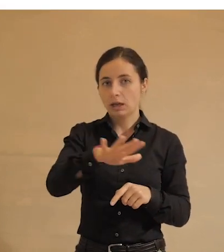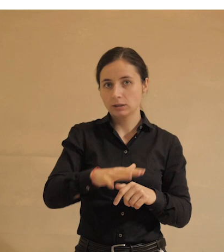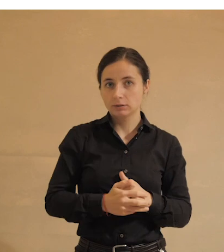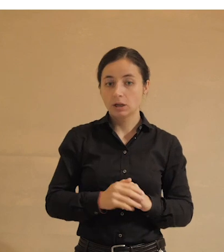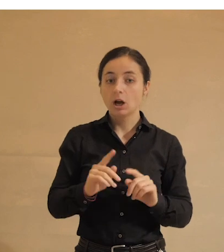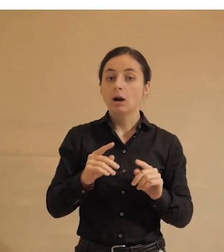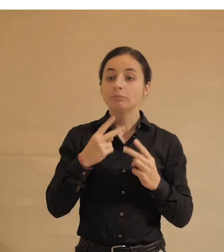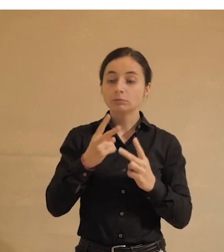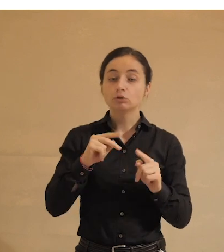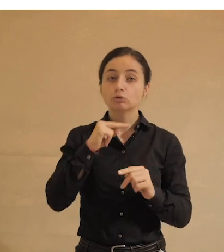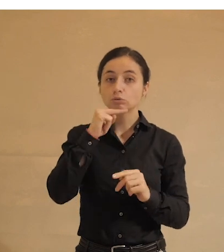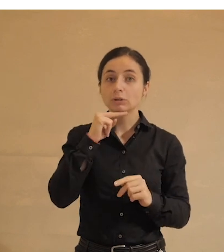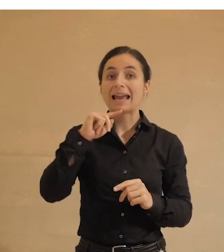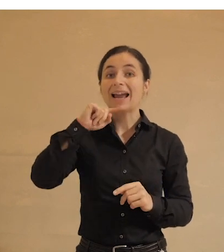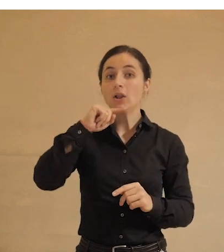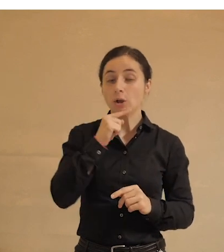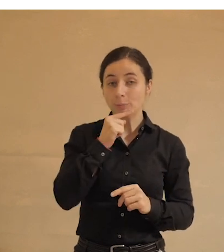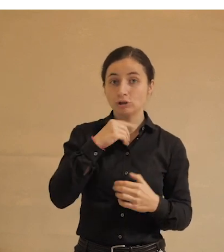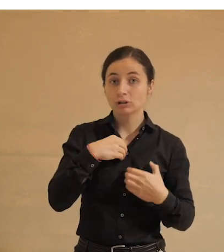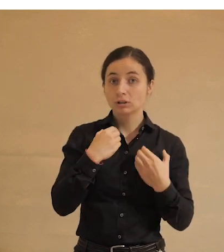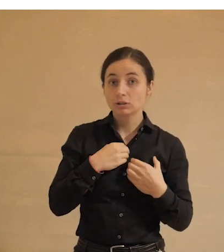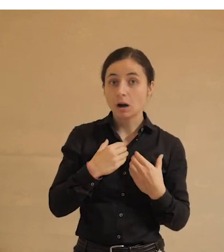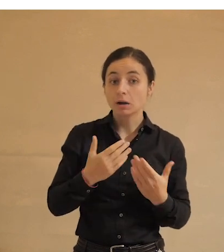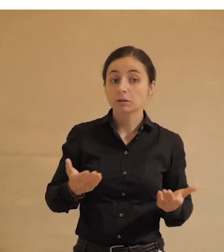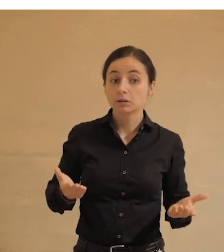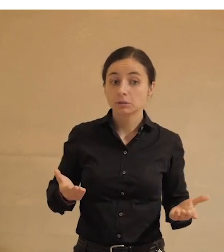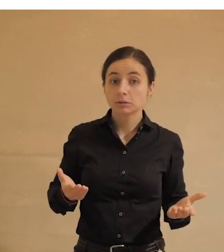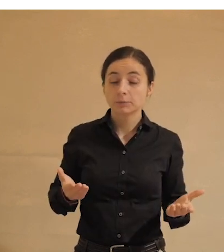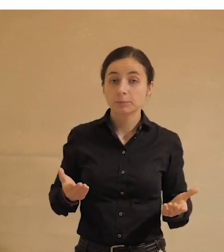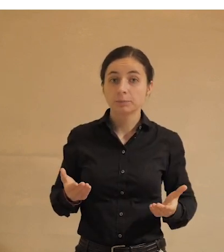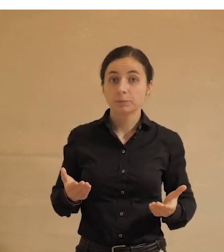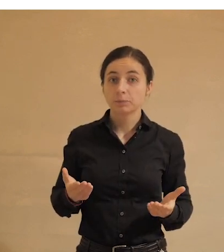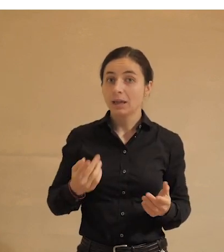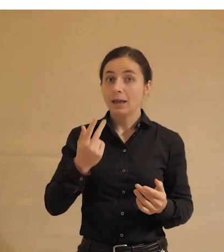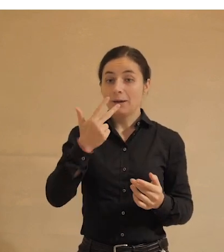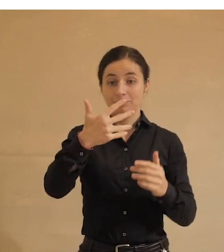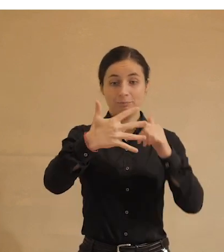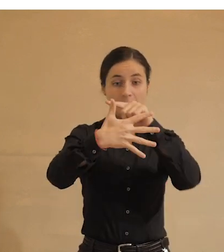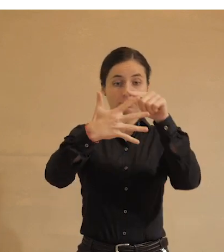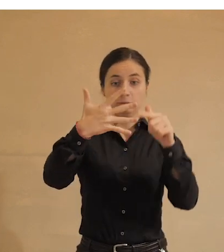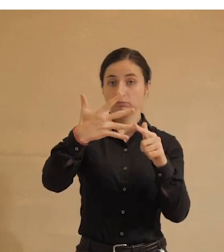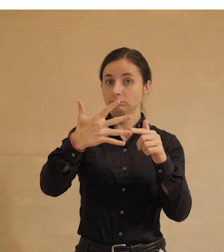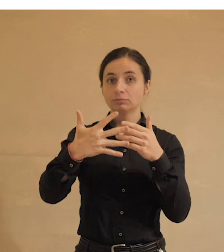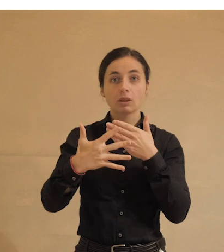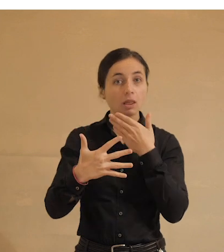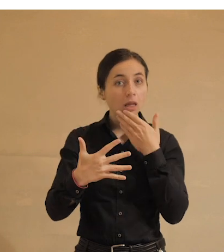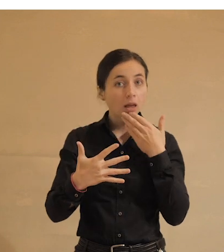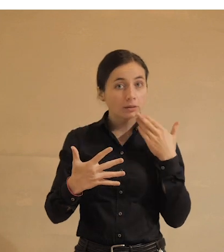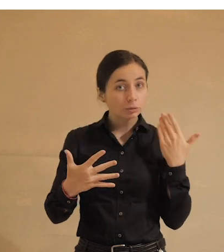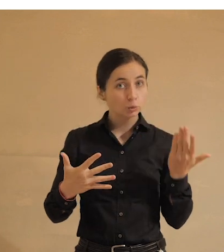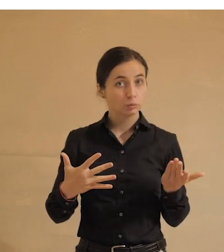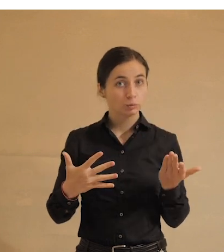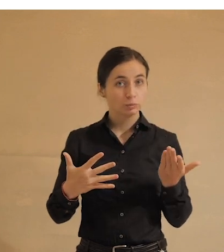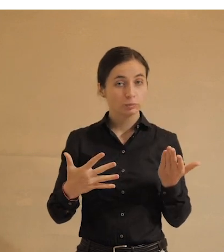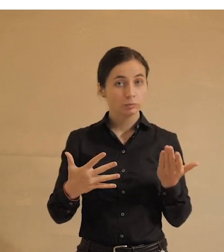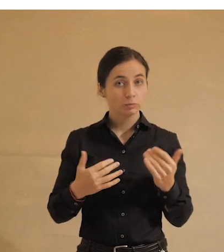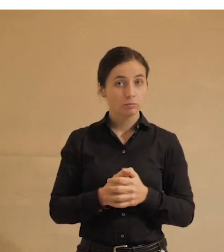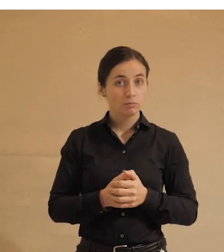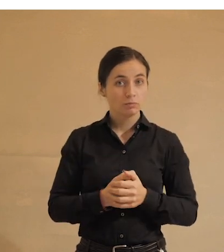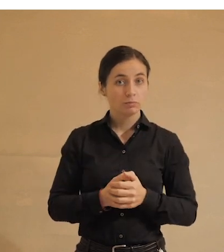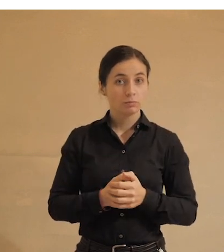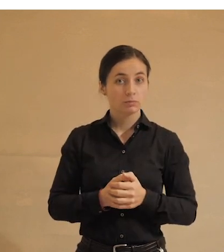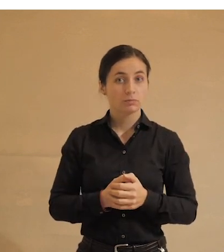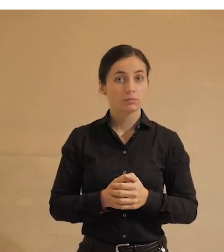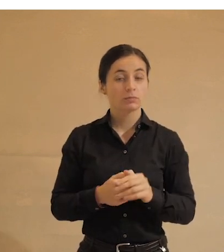экономические страхи тут вот как-то в первой пятерке… Нету, нету, из первой